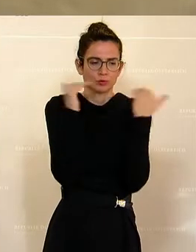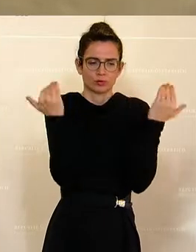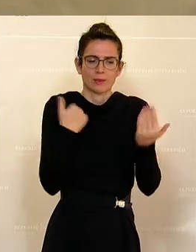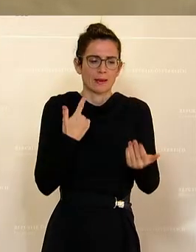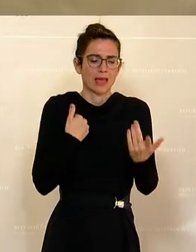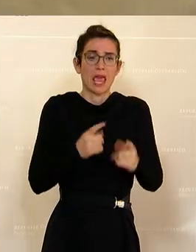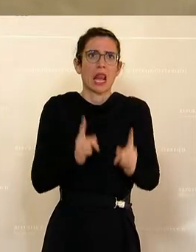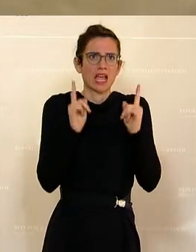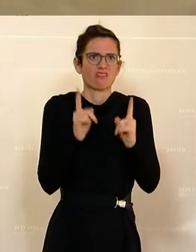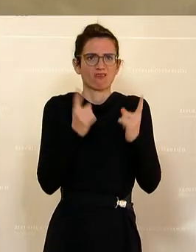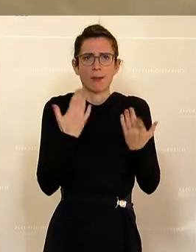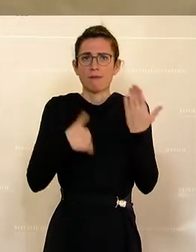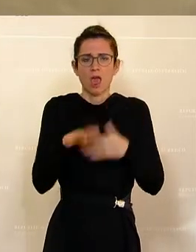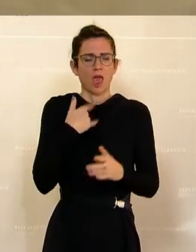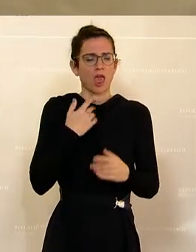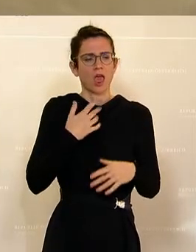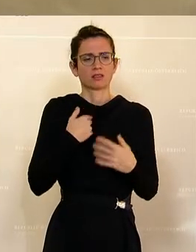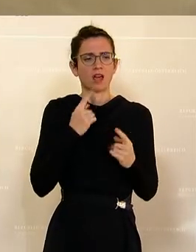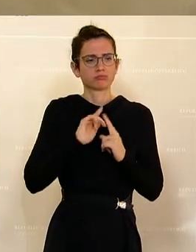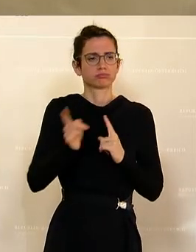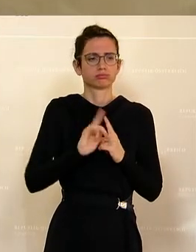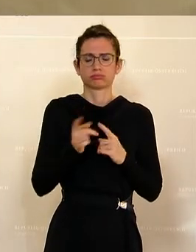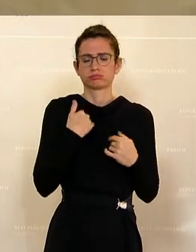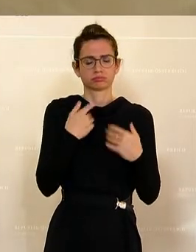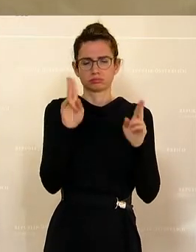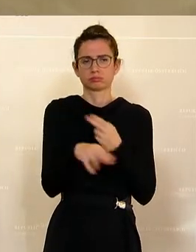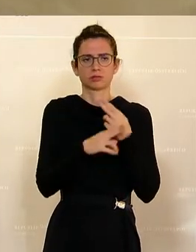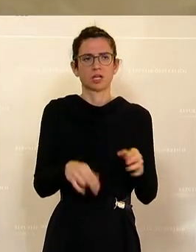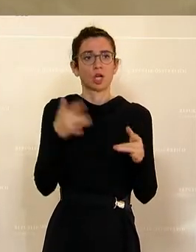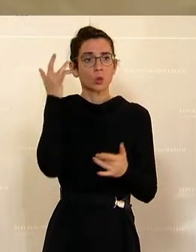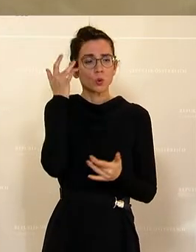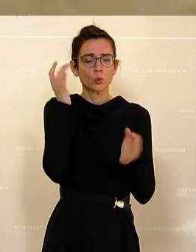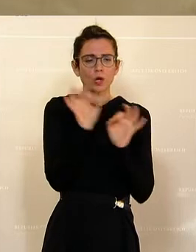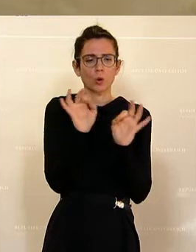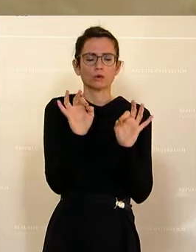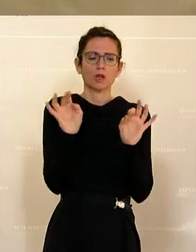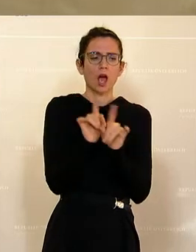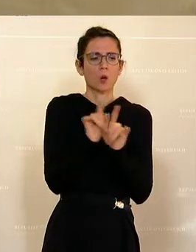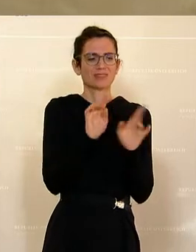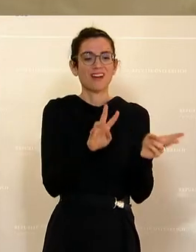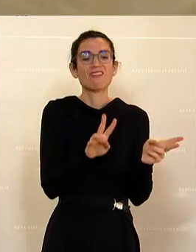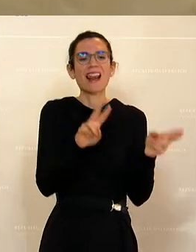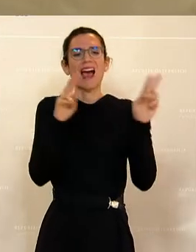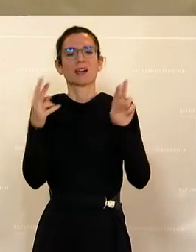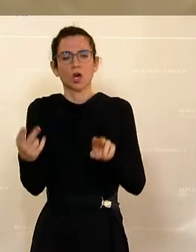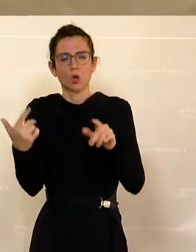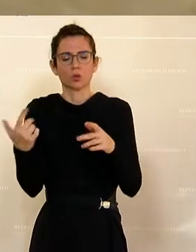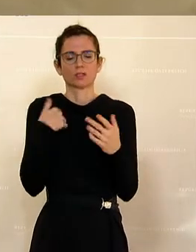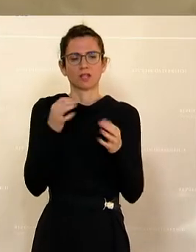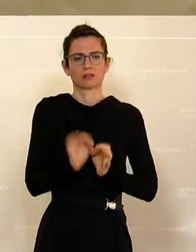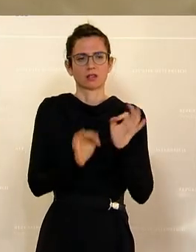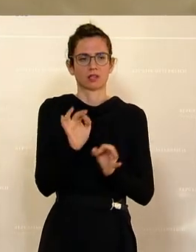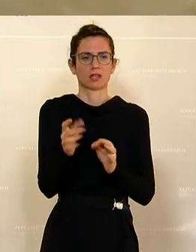mehr LKWs aufnehmen. Und ich glaube, ganz, ganz wichtig ist auch, eine kluge Verlagerungsstrategie einzuleiten, dass wir